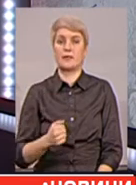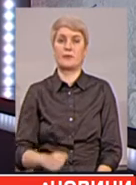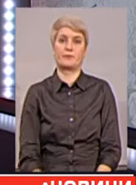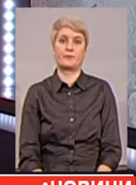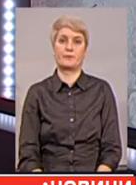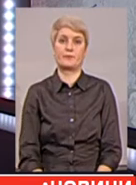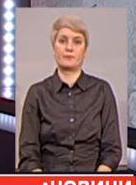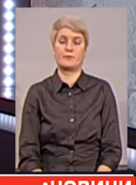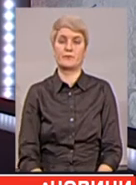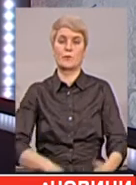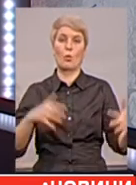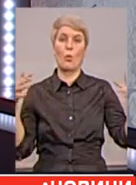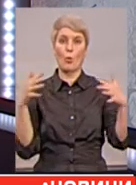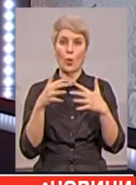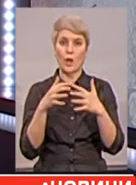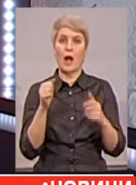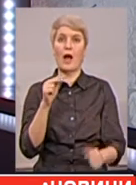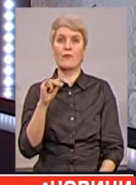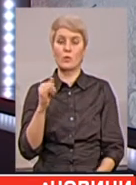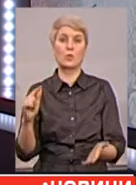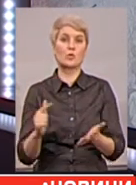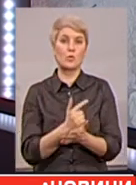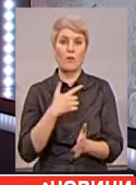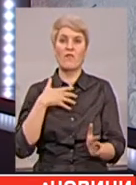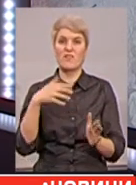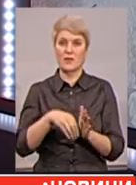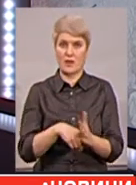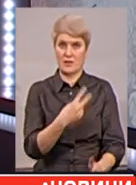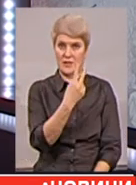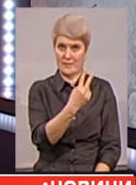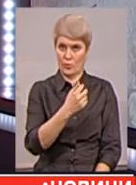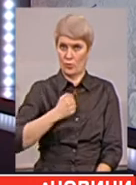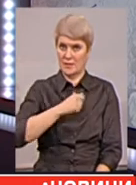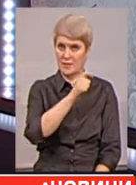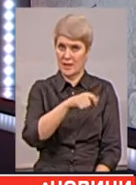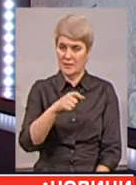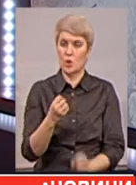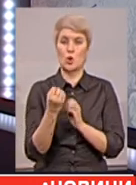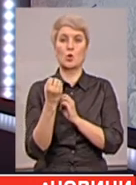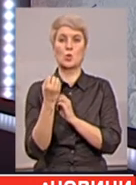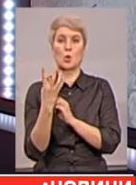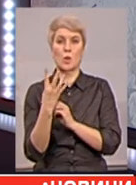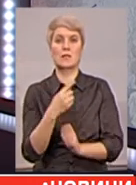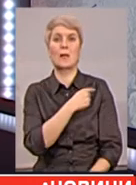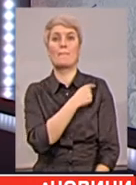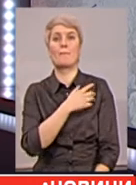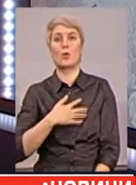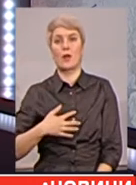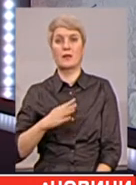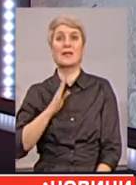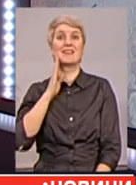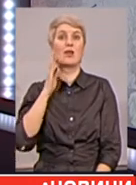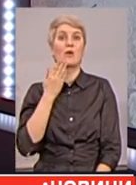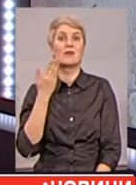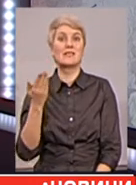У боях під Авдіївкою знову втрати. Загинули двоє захисників. 14 поранених йдеться у ранкових зведеннях зі штабу.